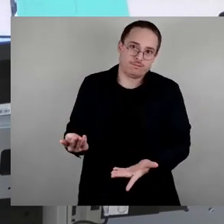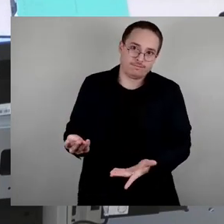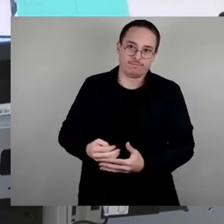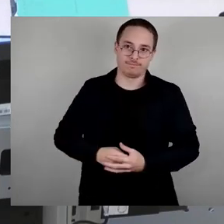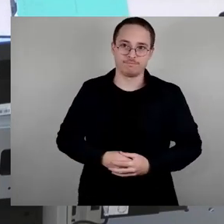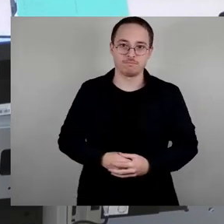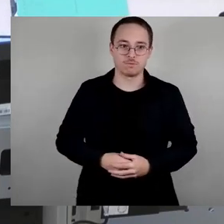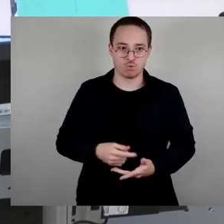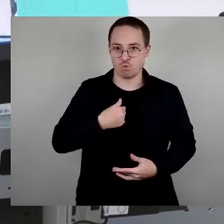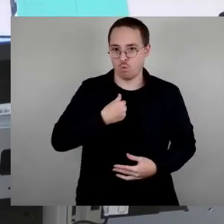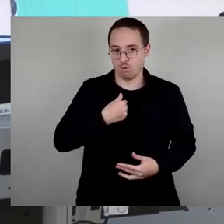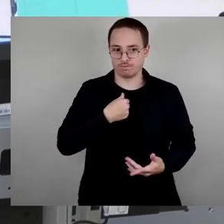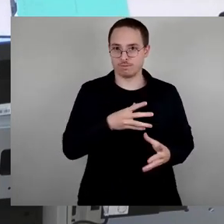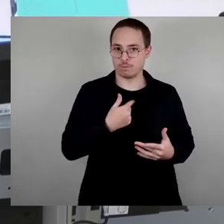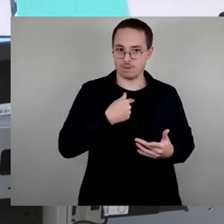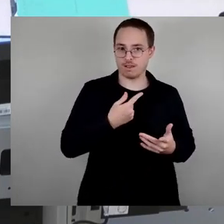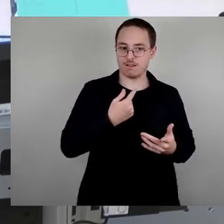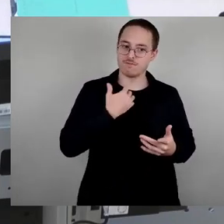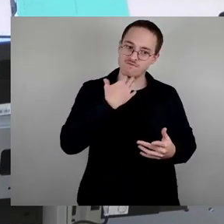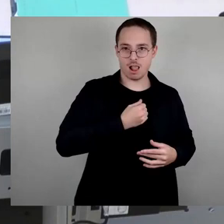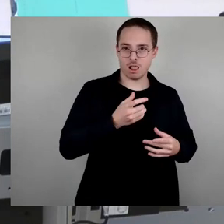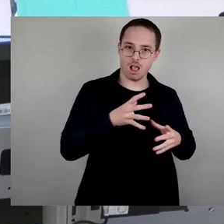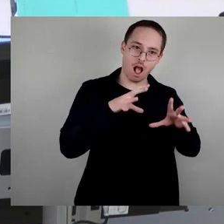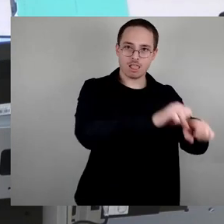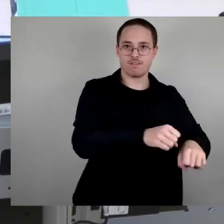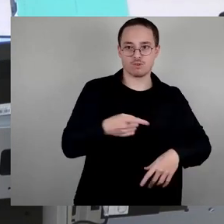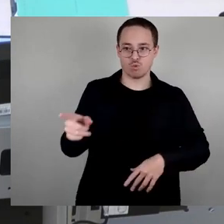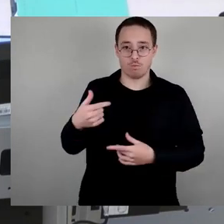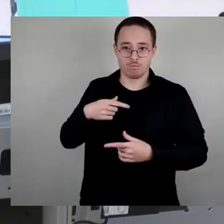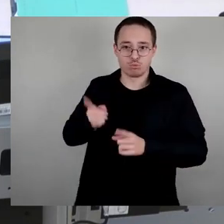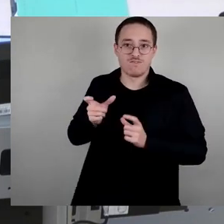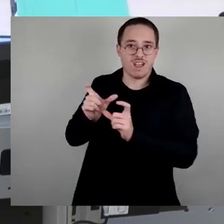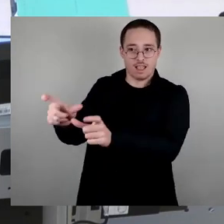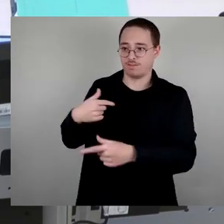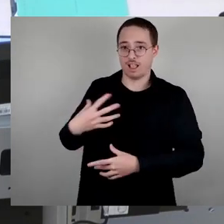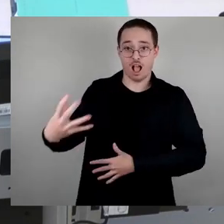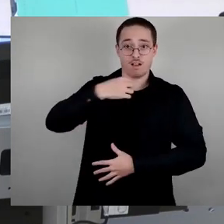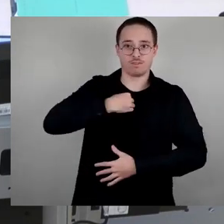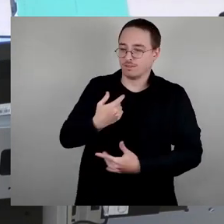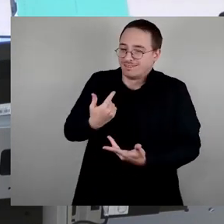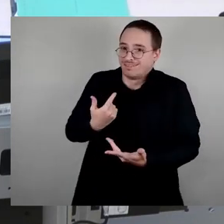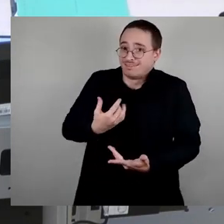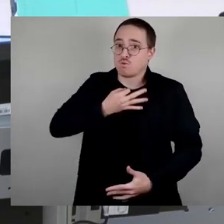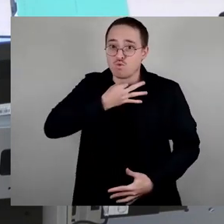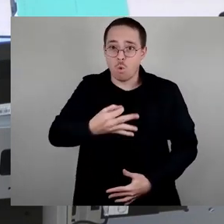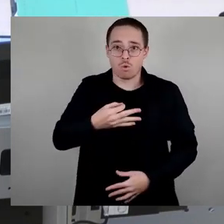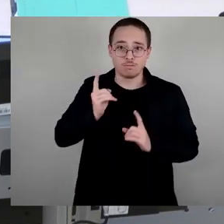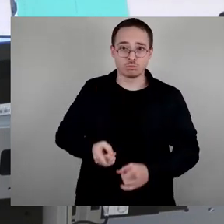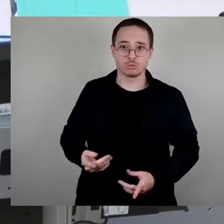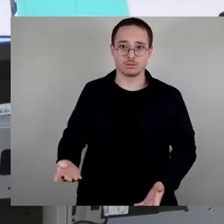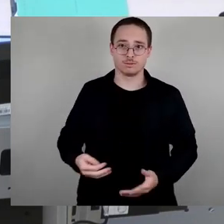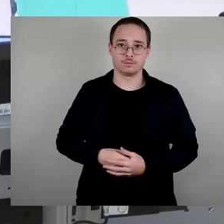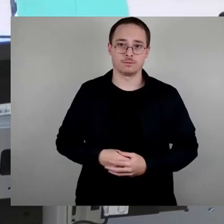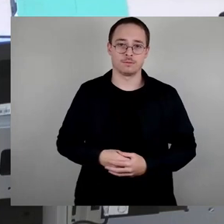Wahl, das andere ist meine Not. Und natürlich kann man in der Sache oft nicht ganz genau